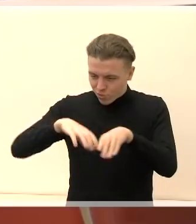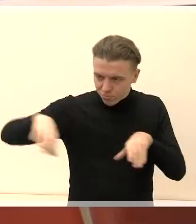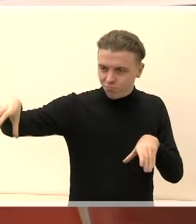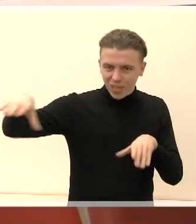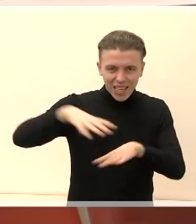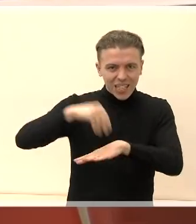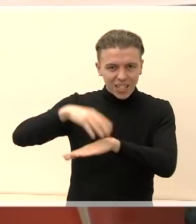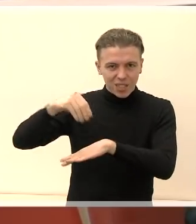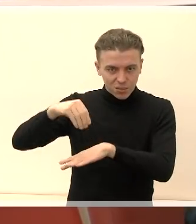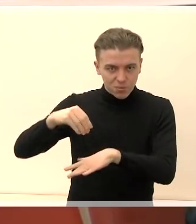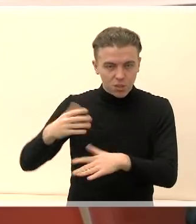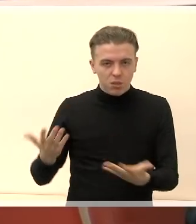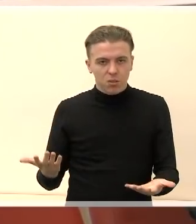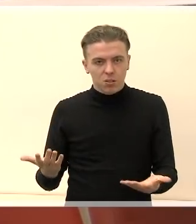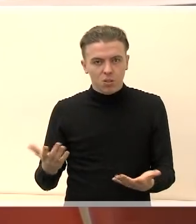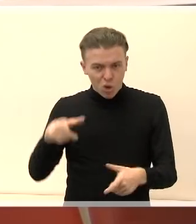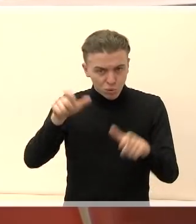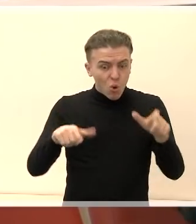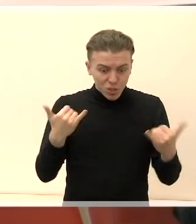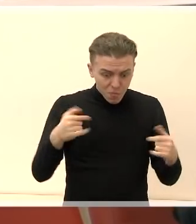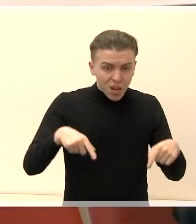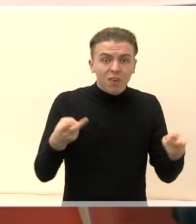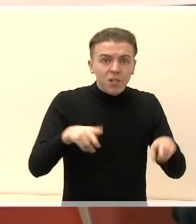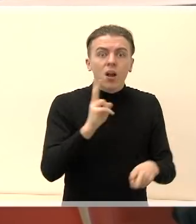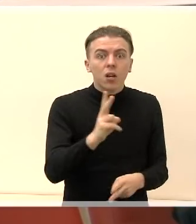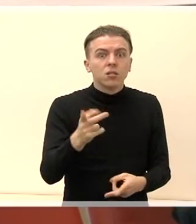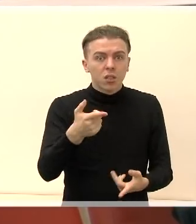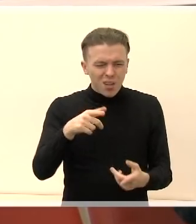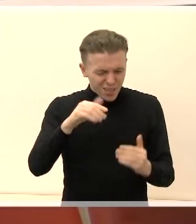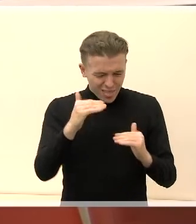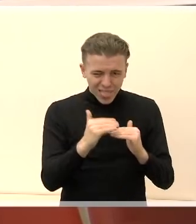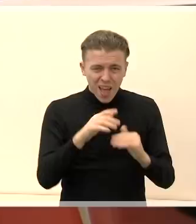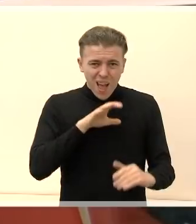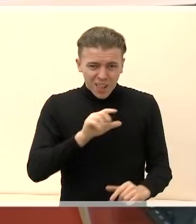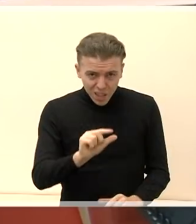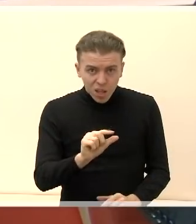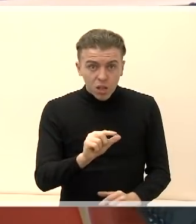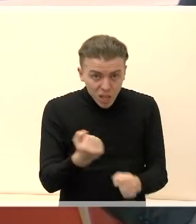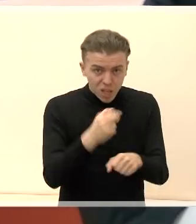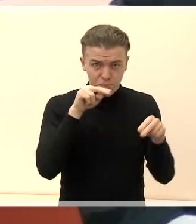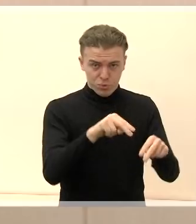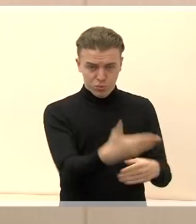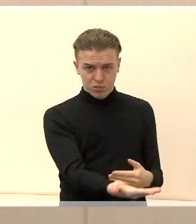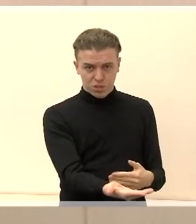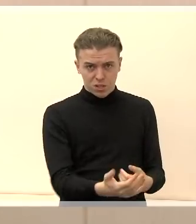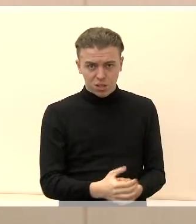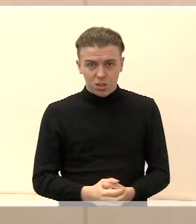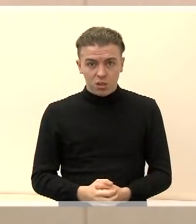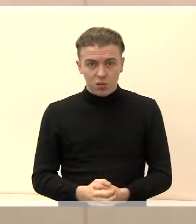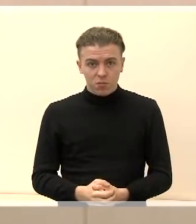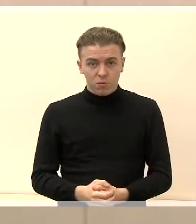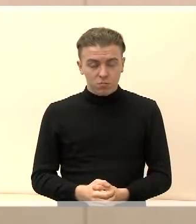viskas. Tai ką šitie žmonės, kurie dirba užminimu makyti? Tai mes juo žiūrėkim daug. Supratom, Gediminas